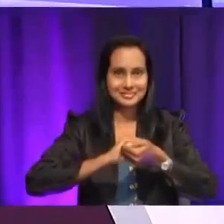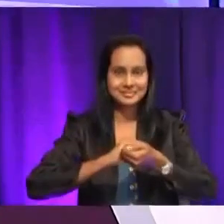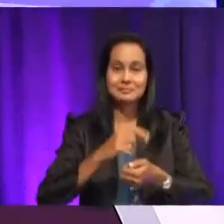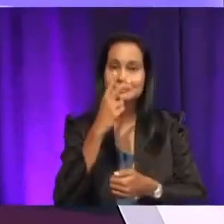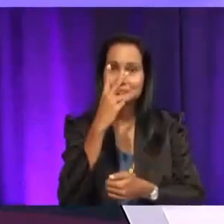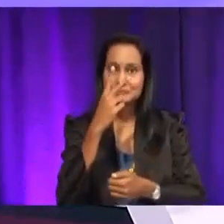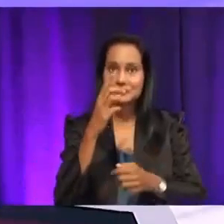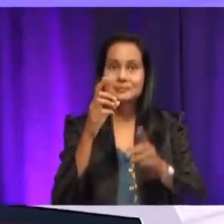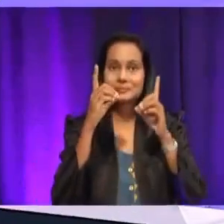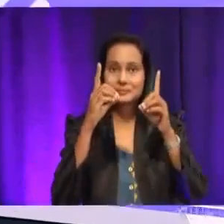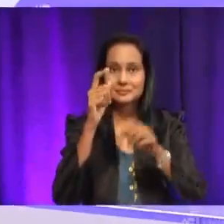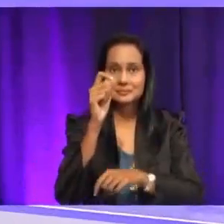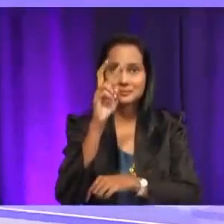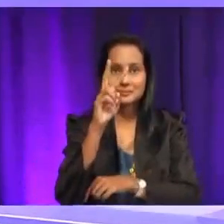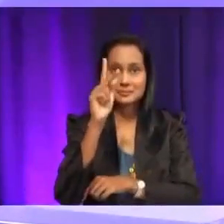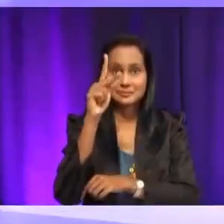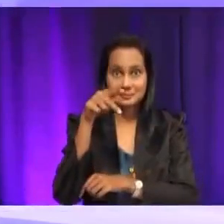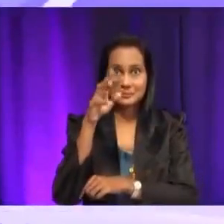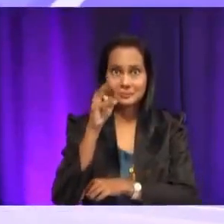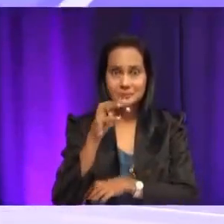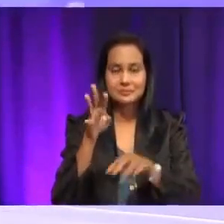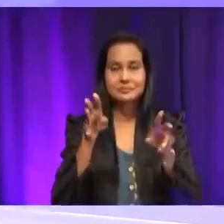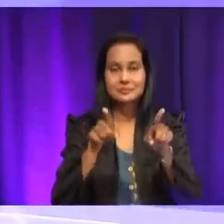Terima kasih